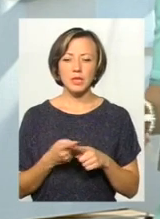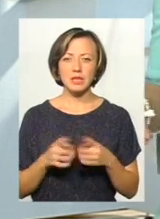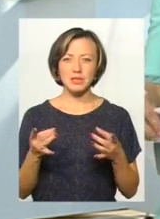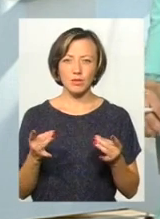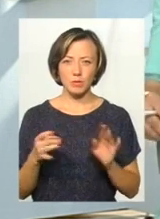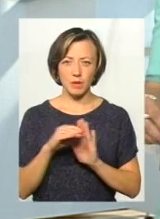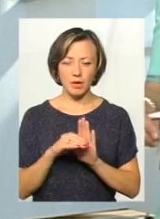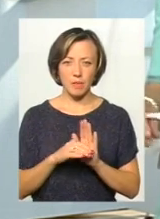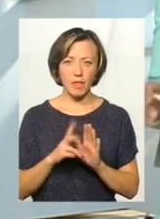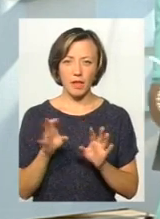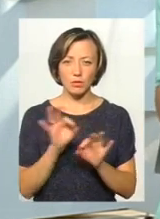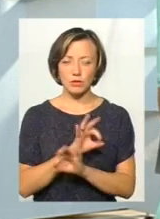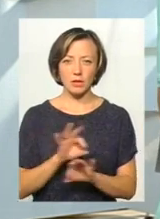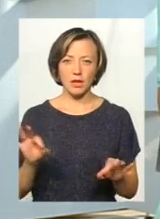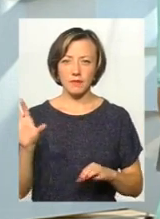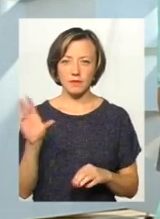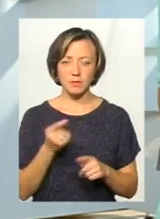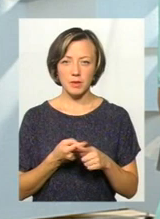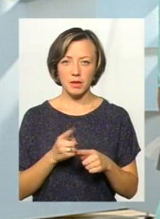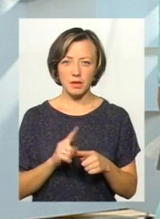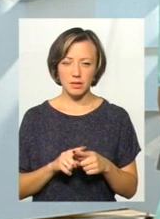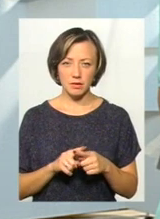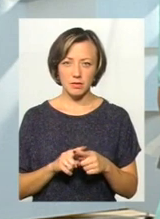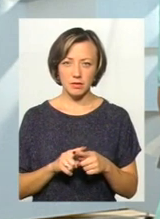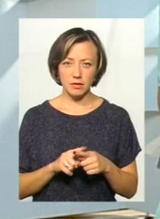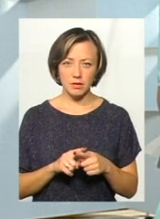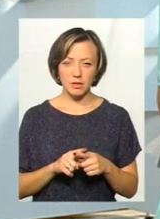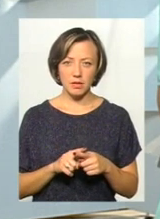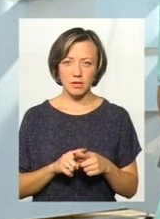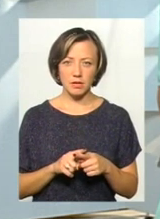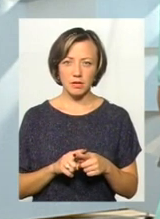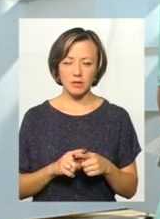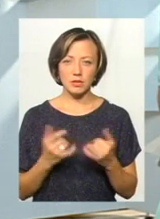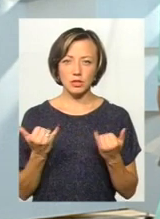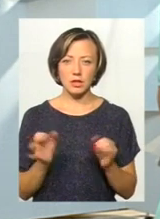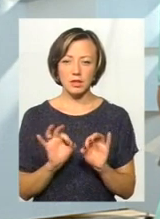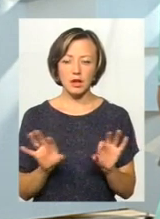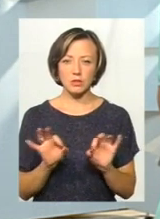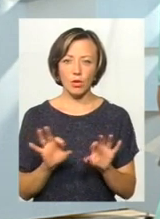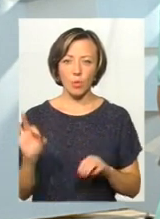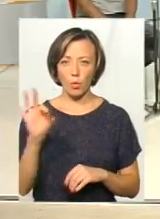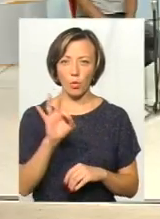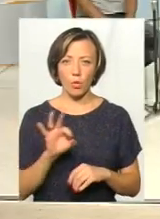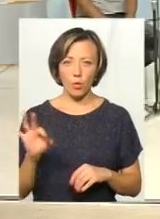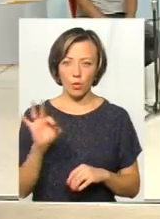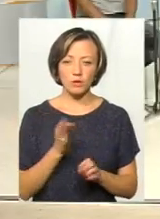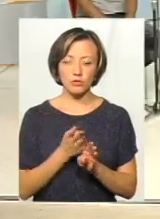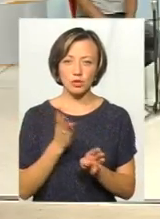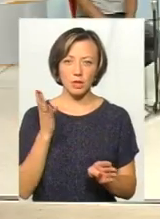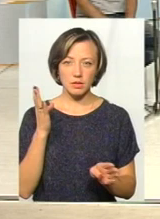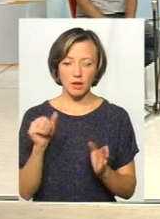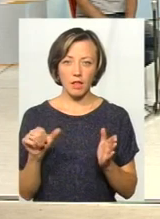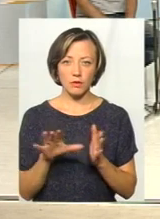прорабочками, ви тіць розповідаєте о той чекані